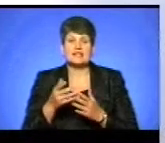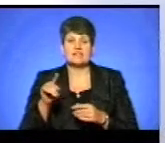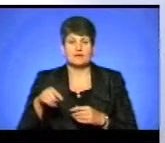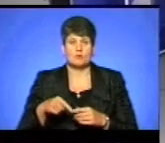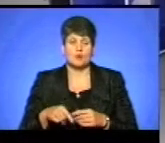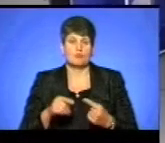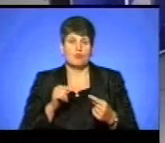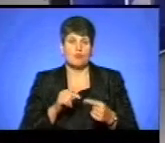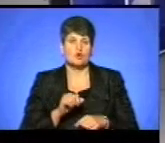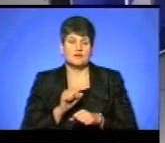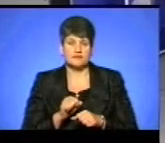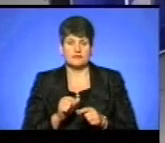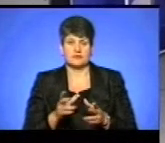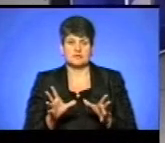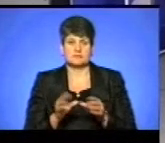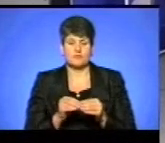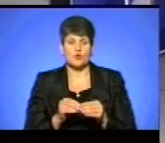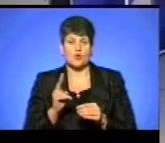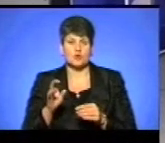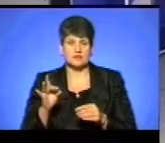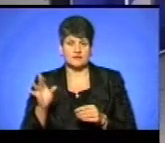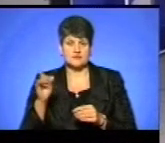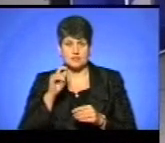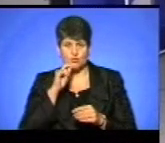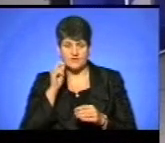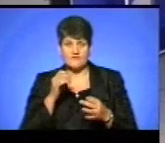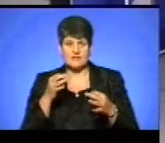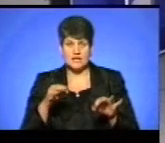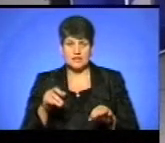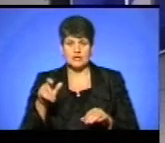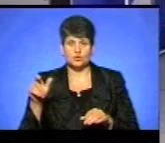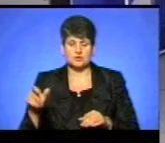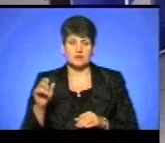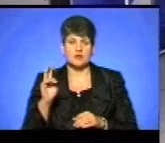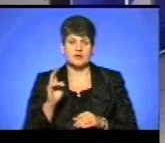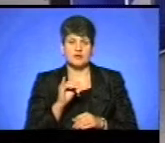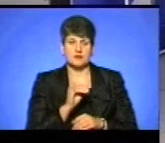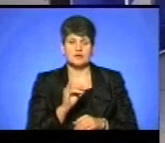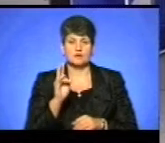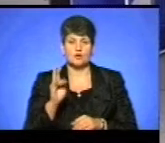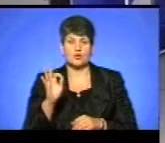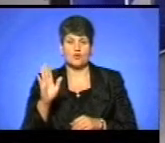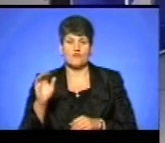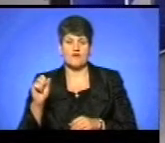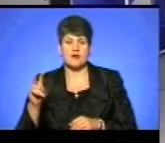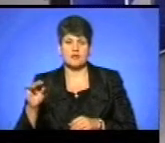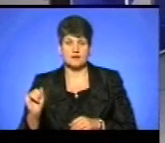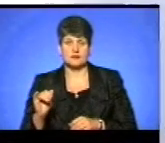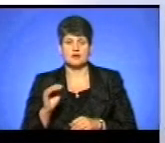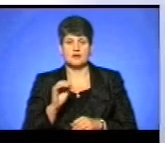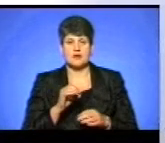далі. І поряд зі мною співкоординатор всеукраїнської мережі «Вільні люди» Іван Ковалик та архітектор Олег Фостяк. Вітаю вас.